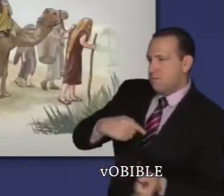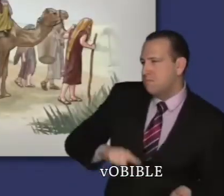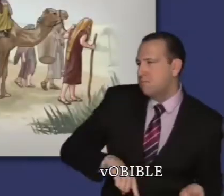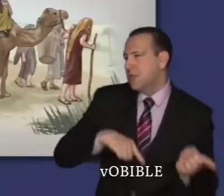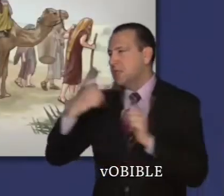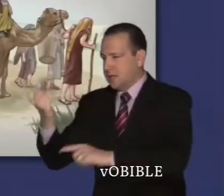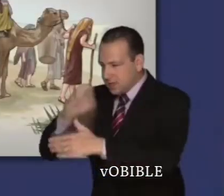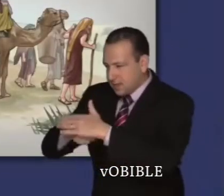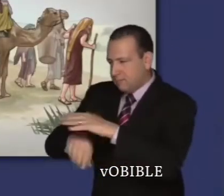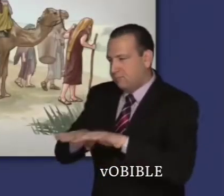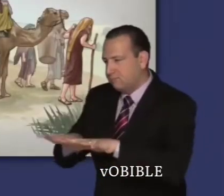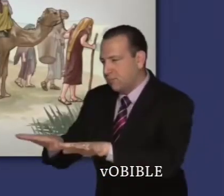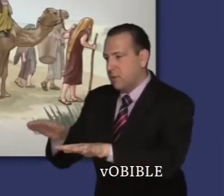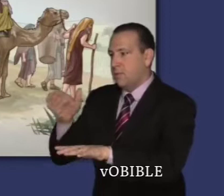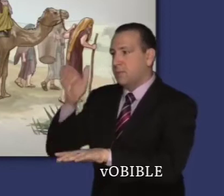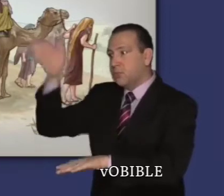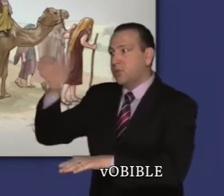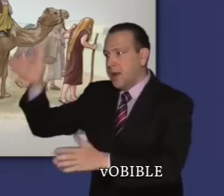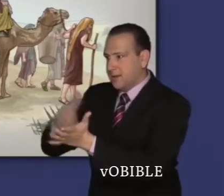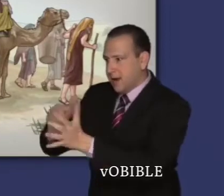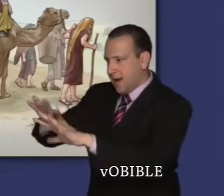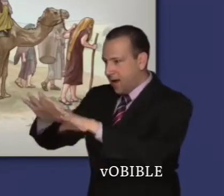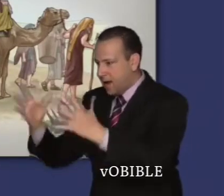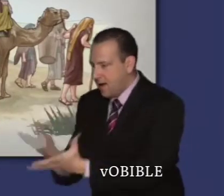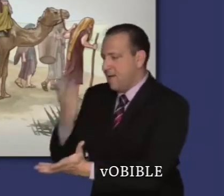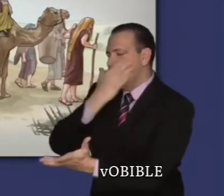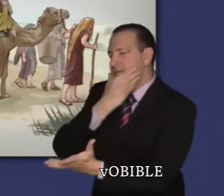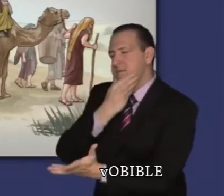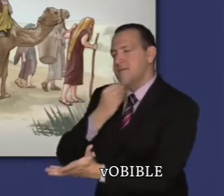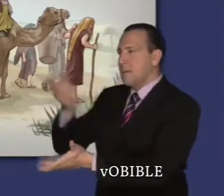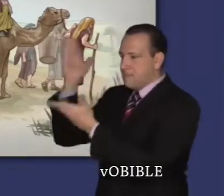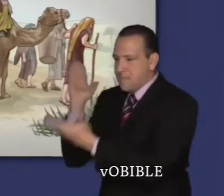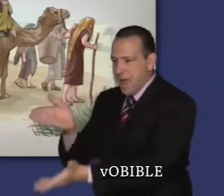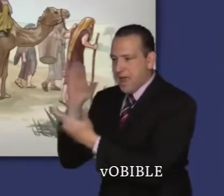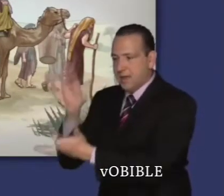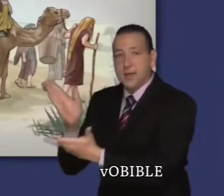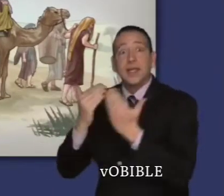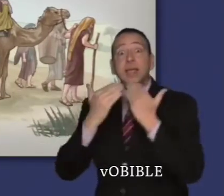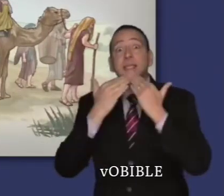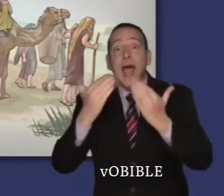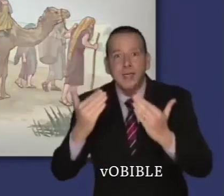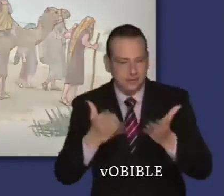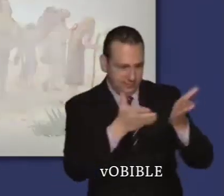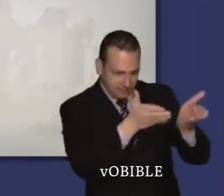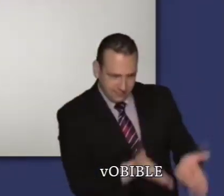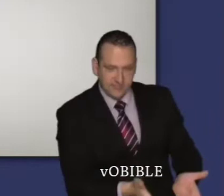deviendront un jour une grande nation. Il lui dit aussi que par son moyen, toutes les familles du sol seront bénies.